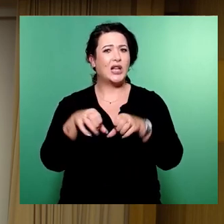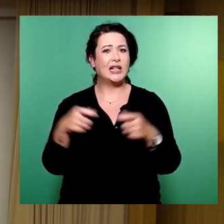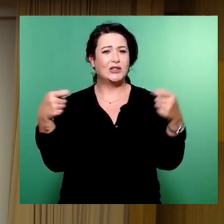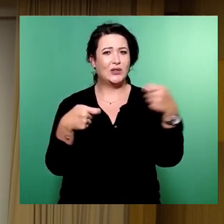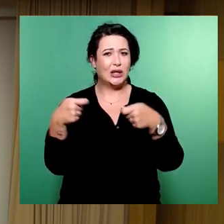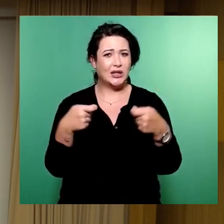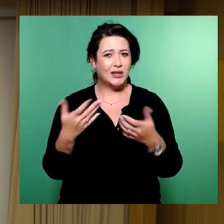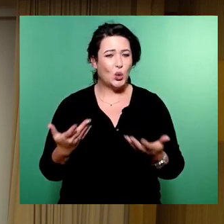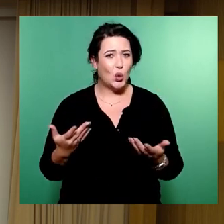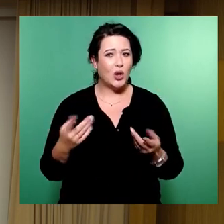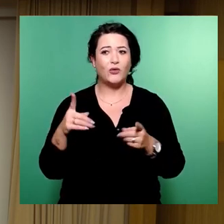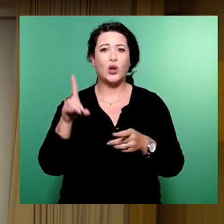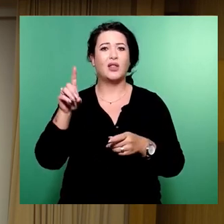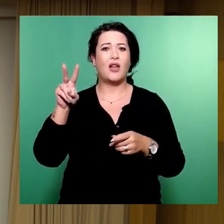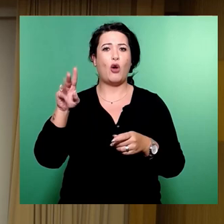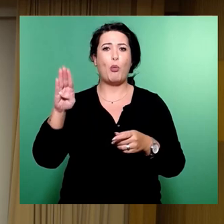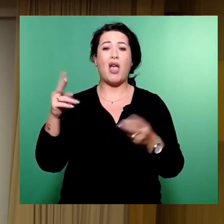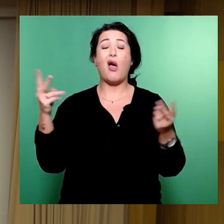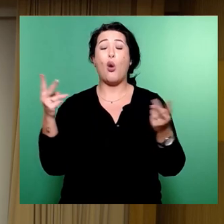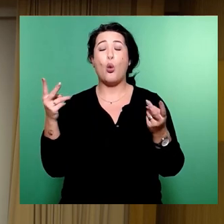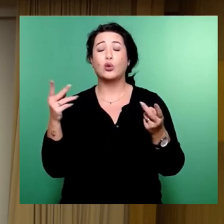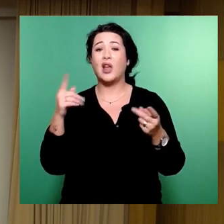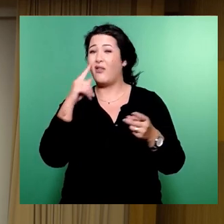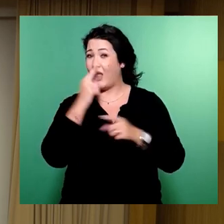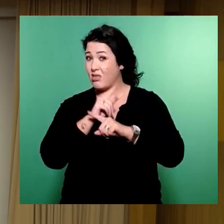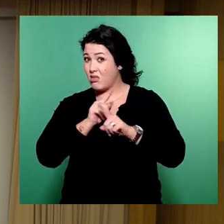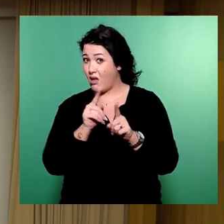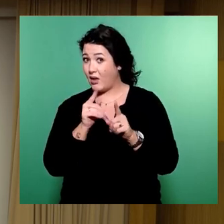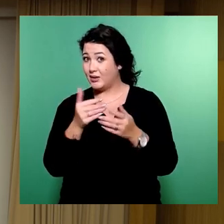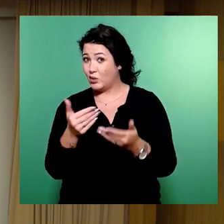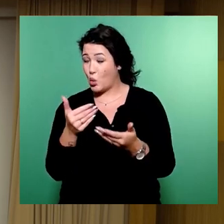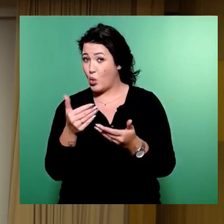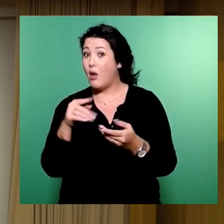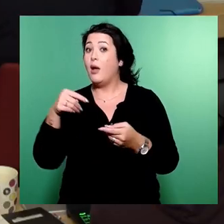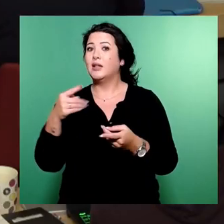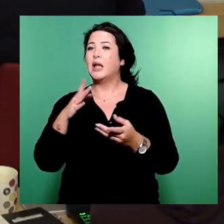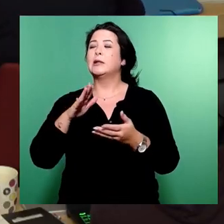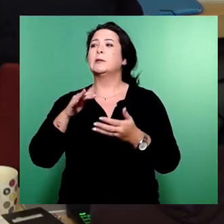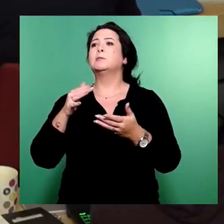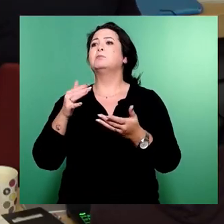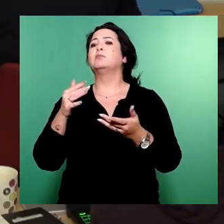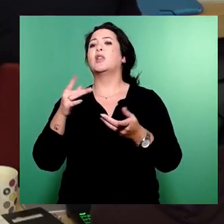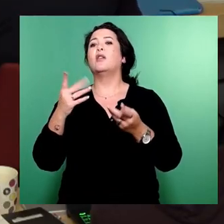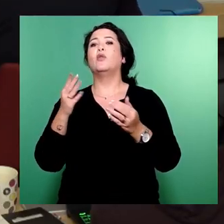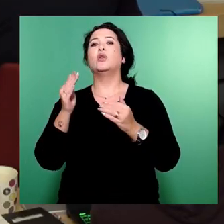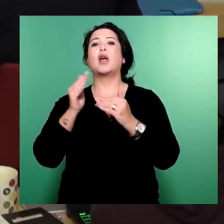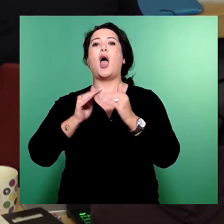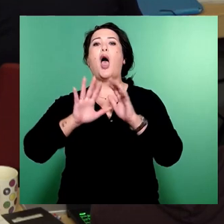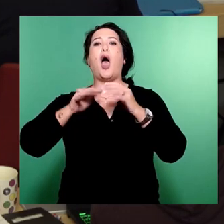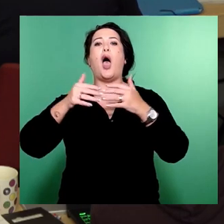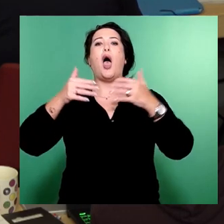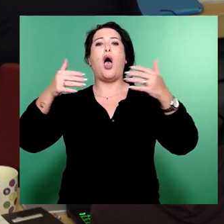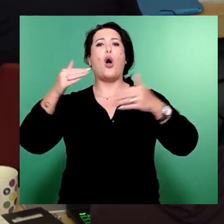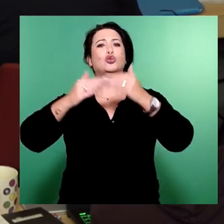der DVB, beziehungsweise wenn dies nicht so ist, wie ist dann das mit dem Ausbauszenario oder können wir